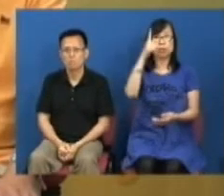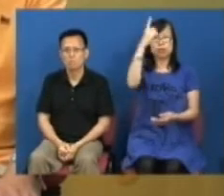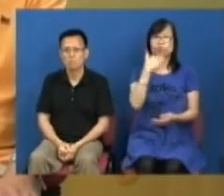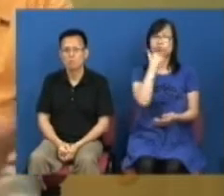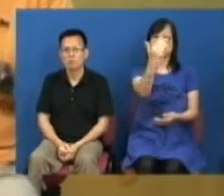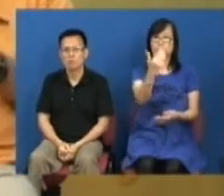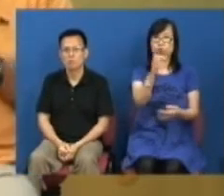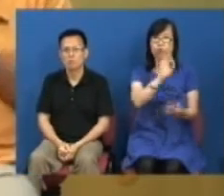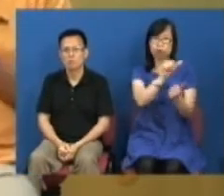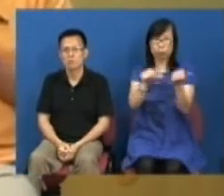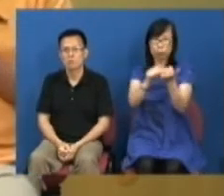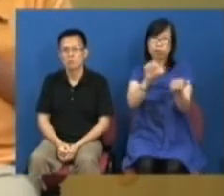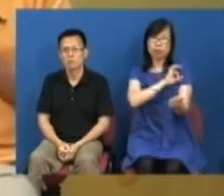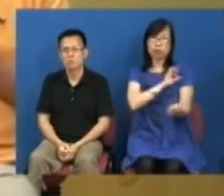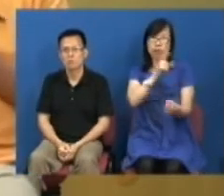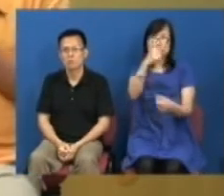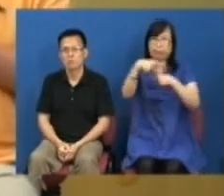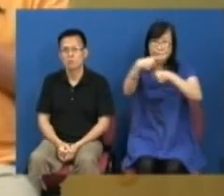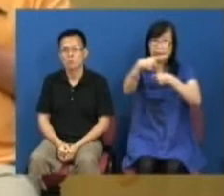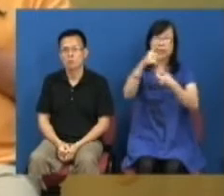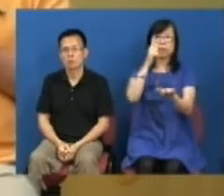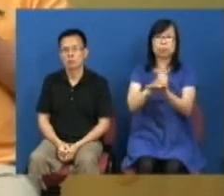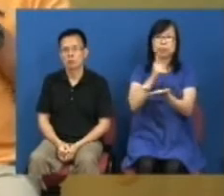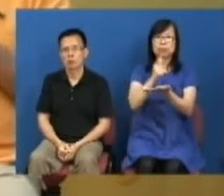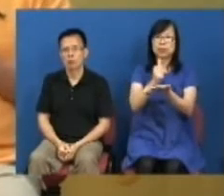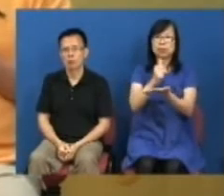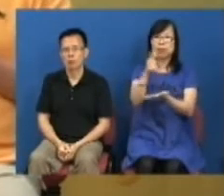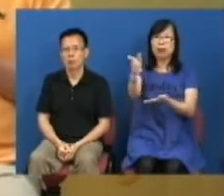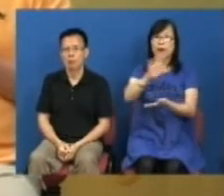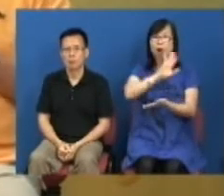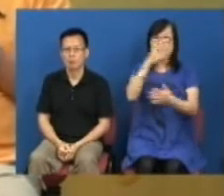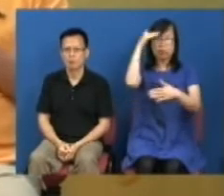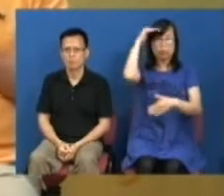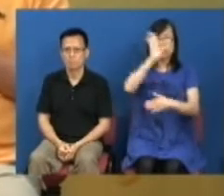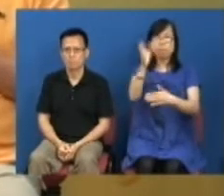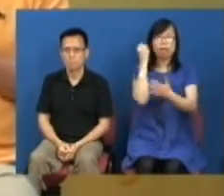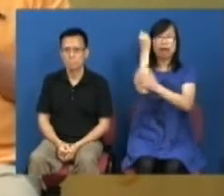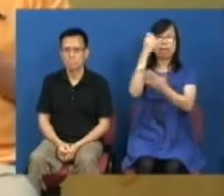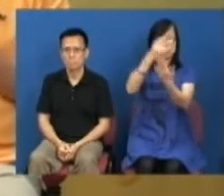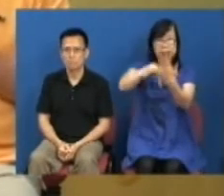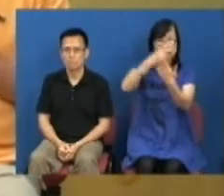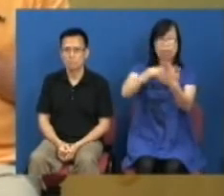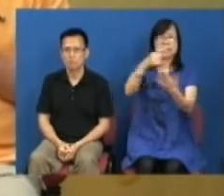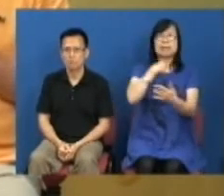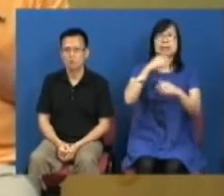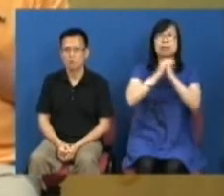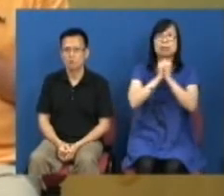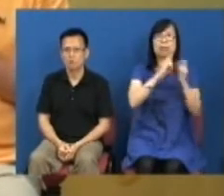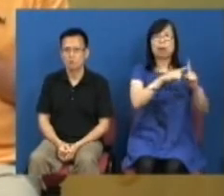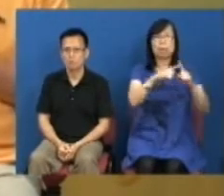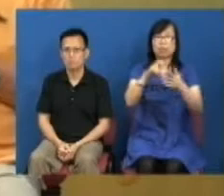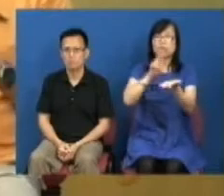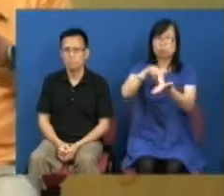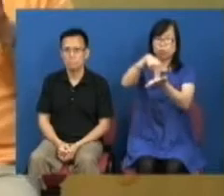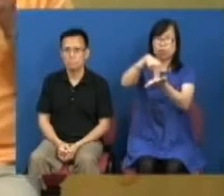上诉有两点很重要的第一点就是警方在不反对通知书里面的正式条文要求民阵作为主